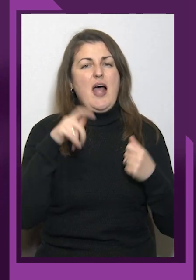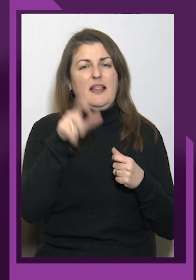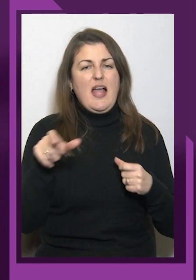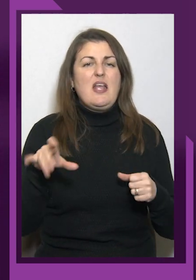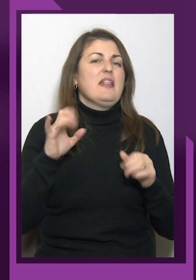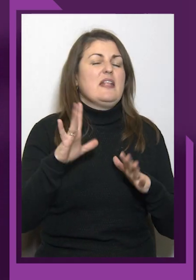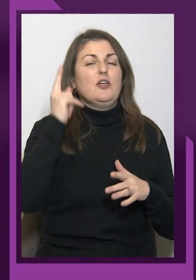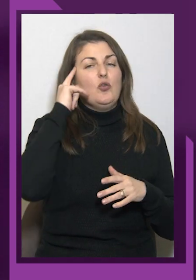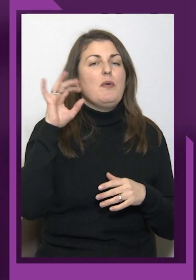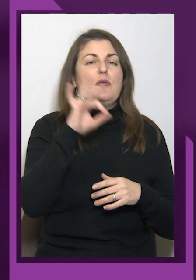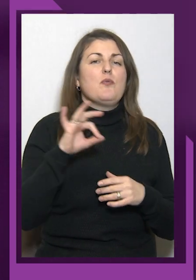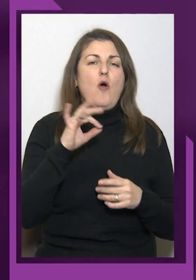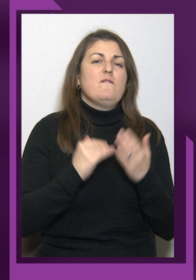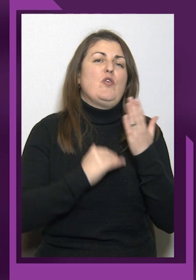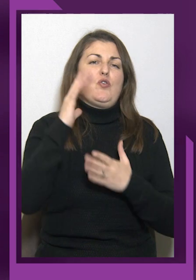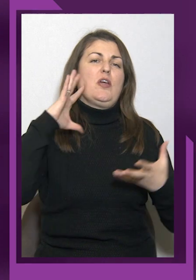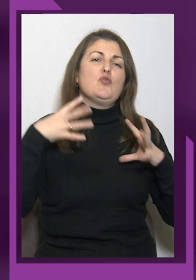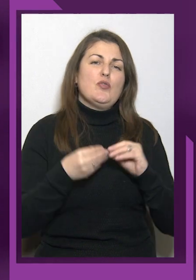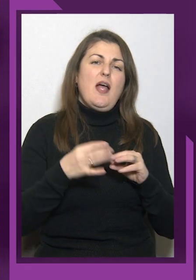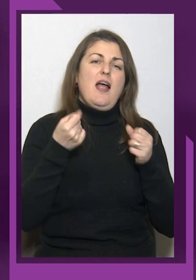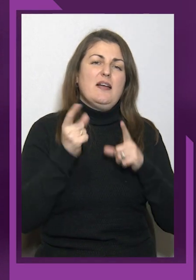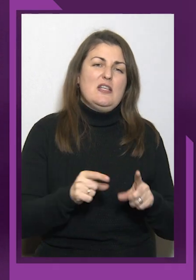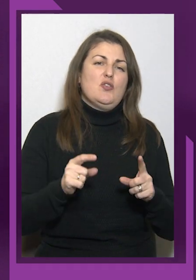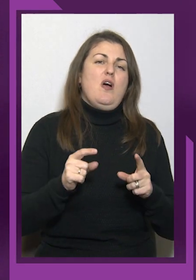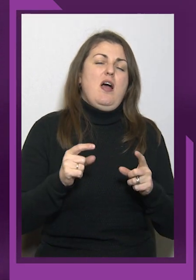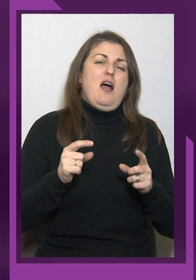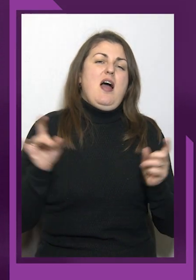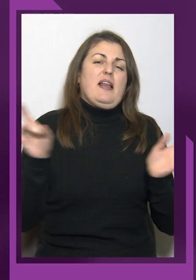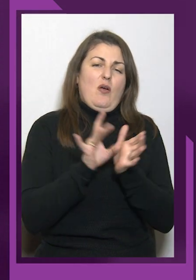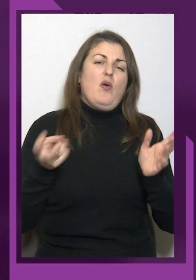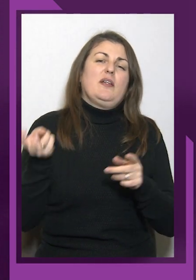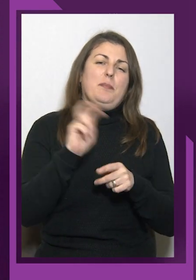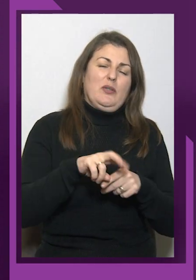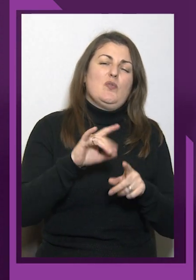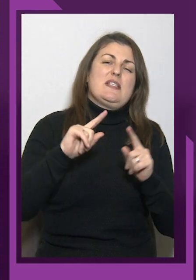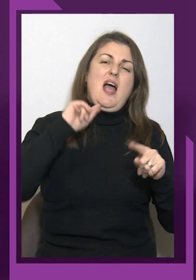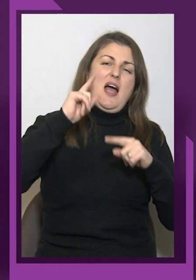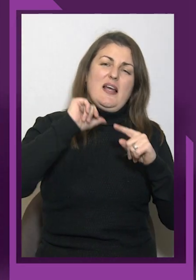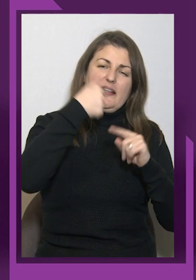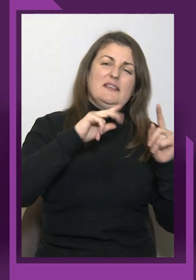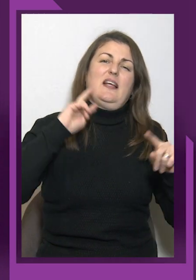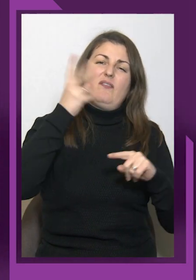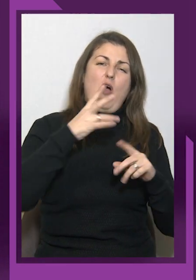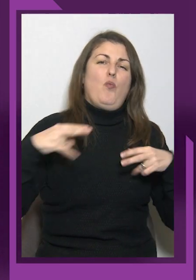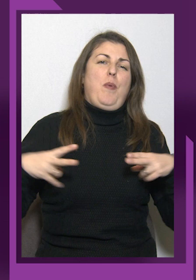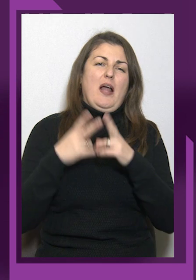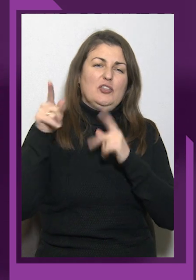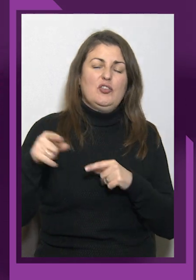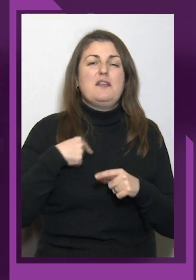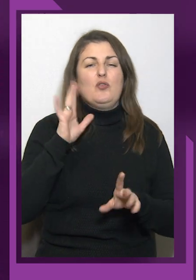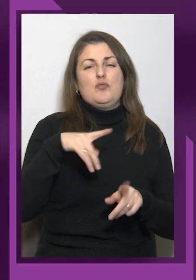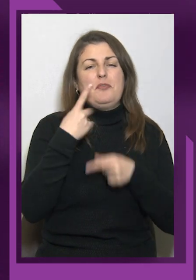рекорди пройдуть за рік, за два у Парижі, тут я заговорив теж про ігри паралімпійські, ви згадували, але ось